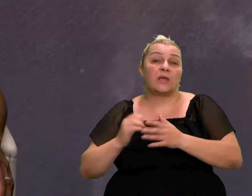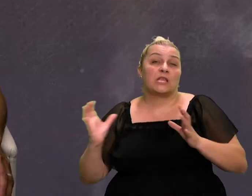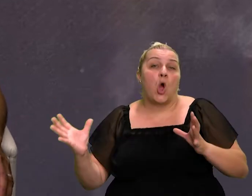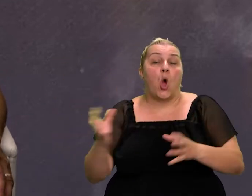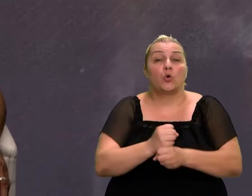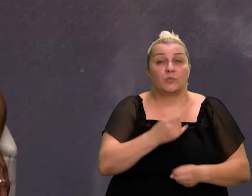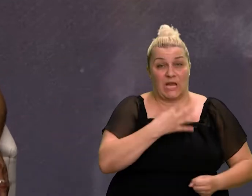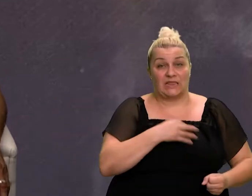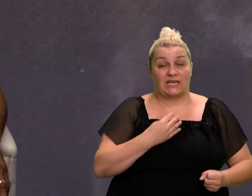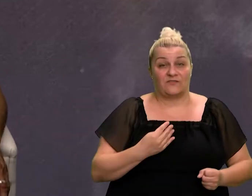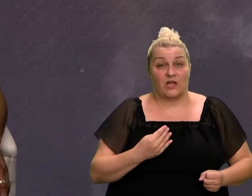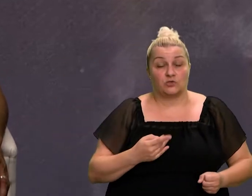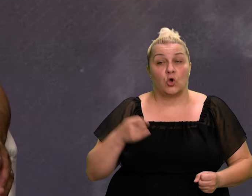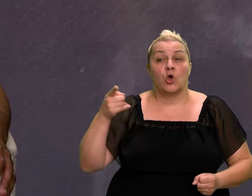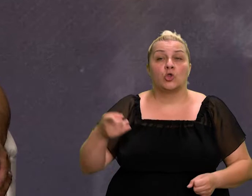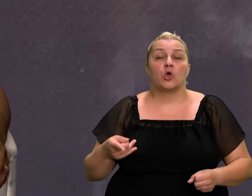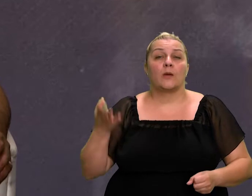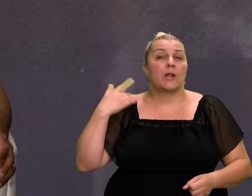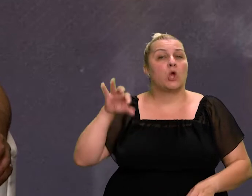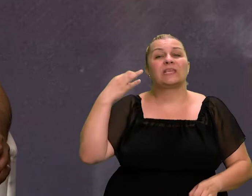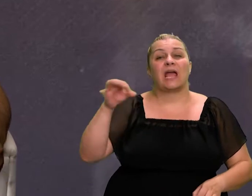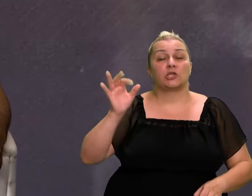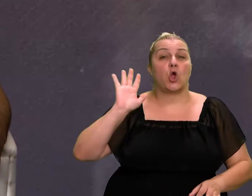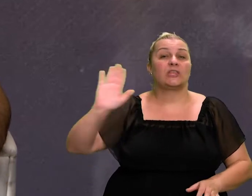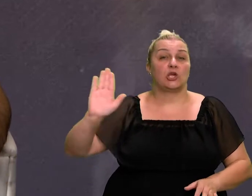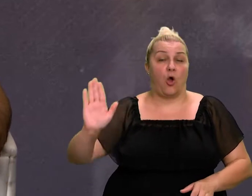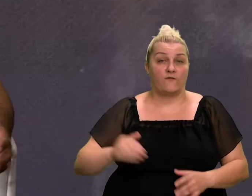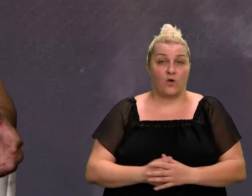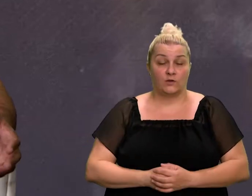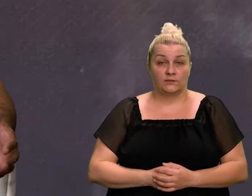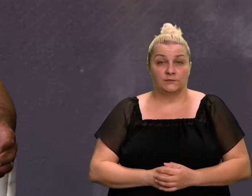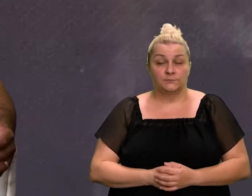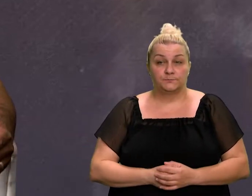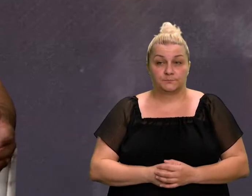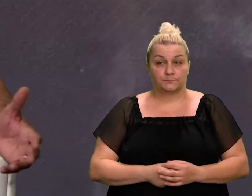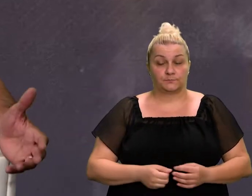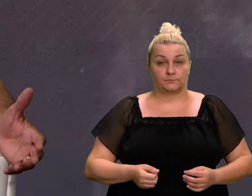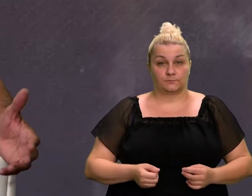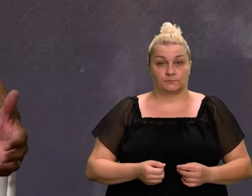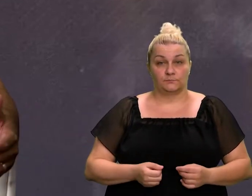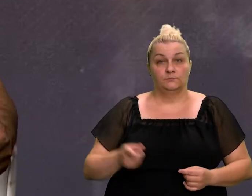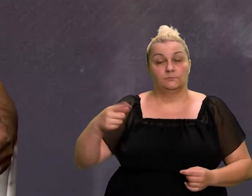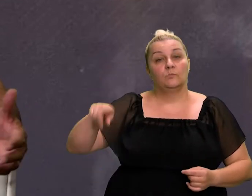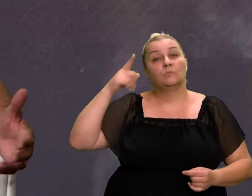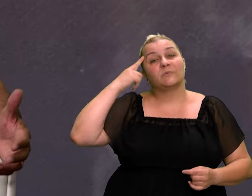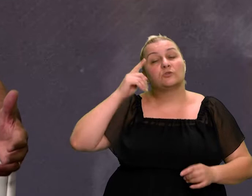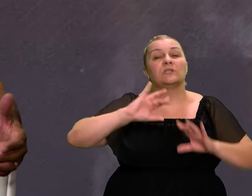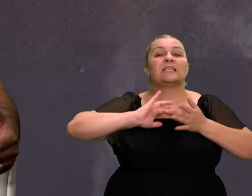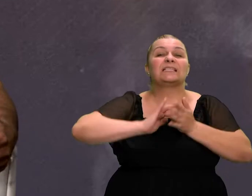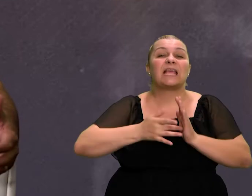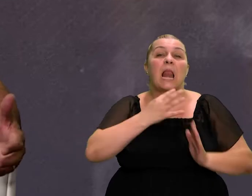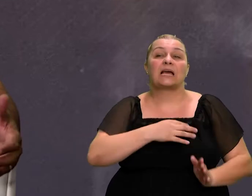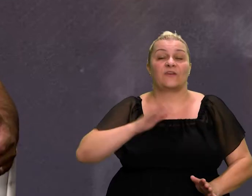koja je tada za njih bila jedin njihovo. Oni su mislili da je to njihovo, da je cila